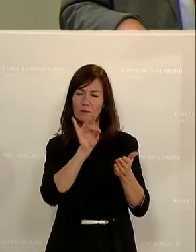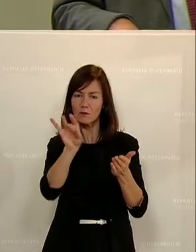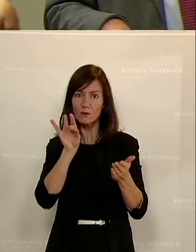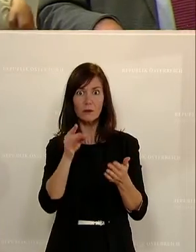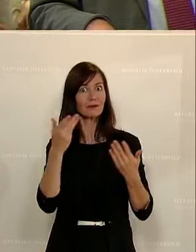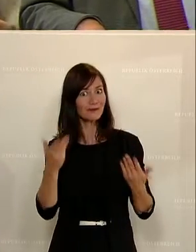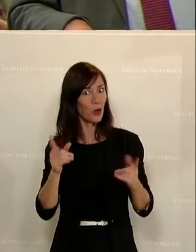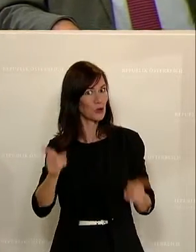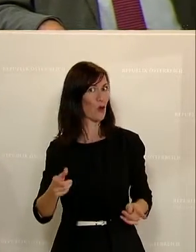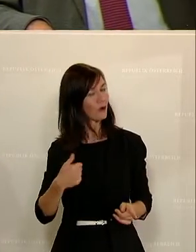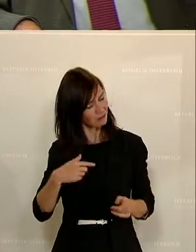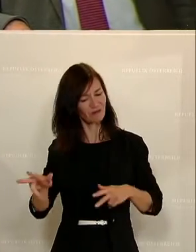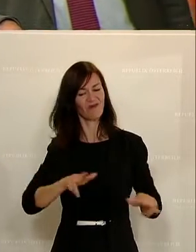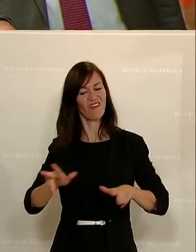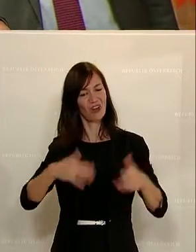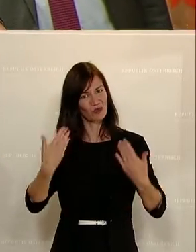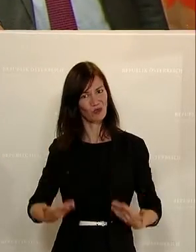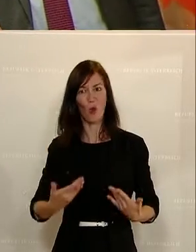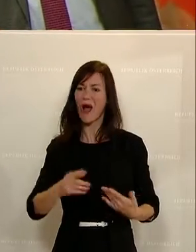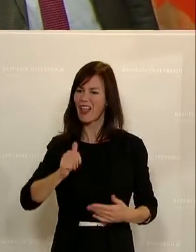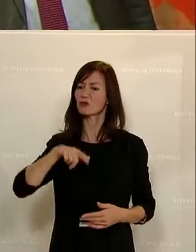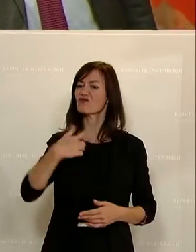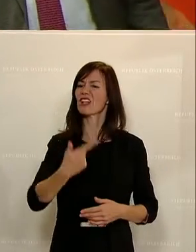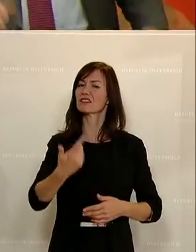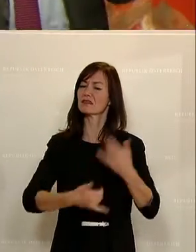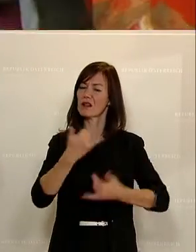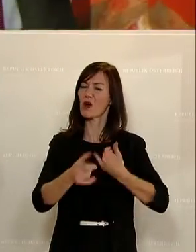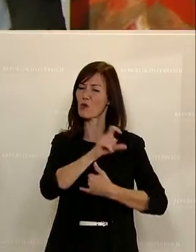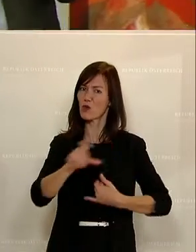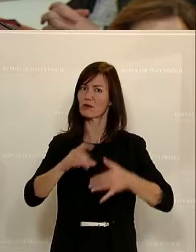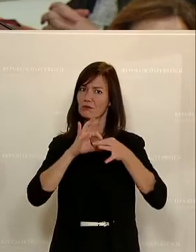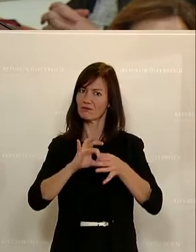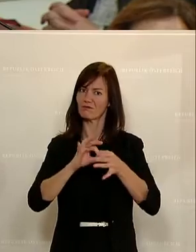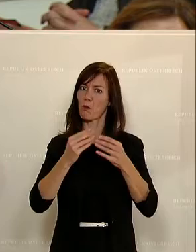Verwaltung, so wie ich sie mir im 21. Jahrhundert vorstelle. Dafür